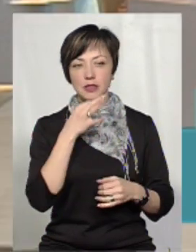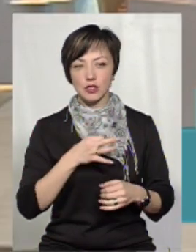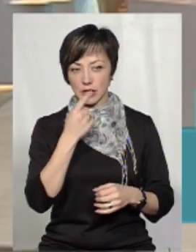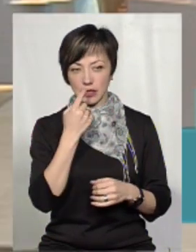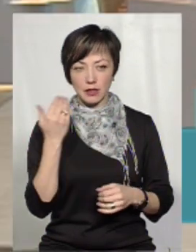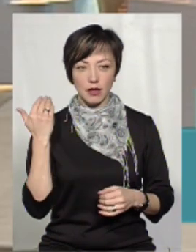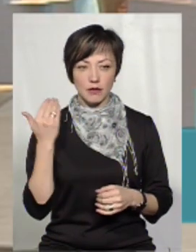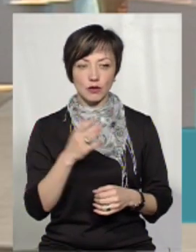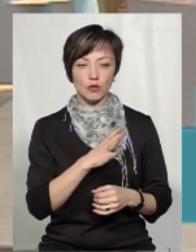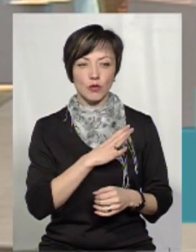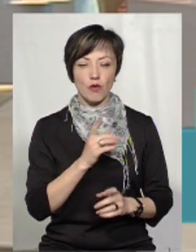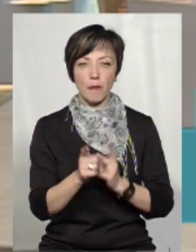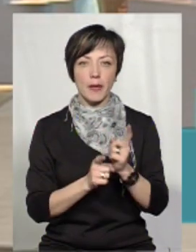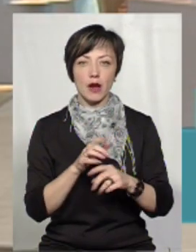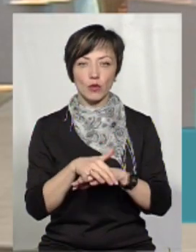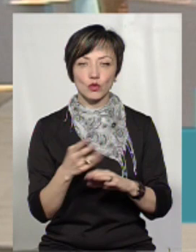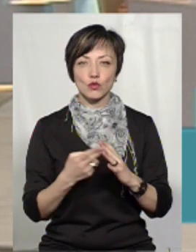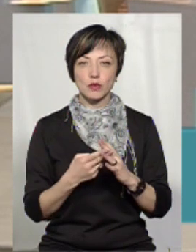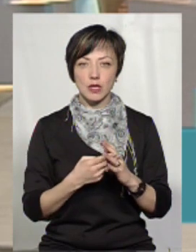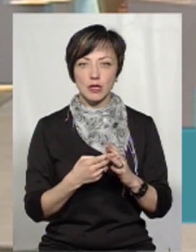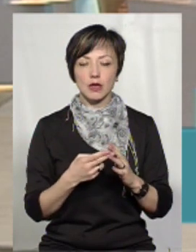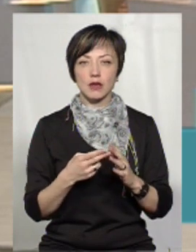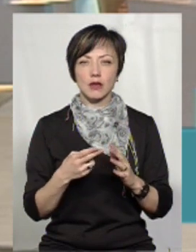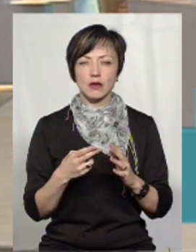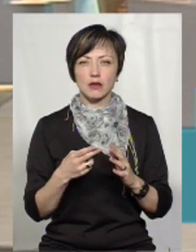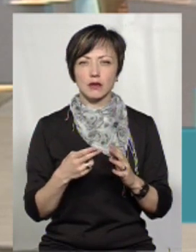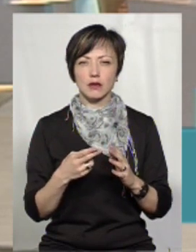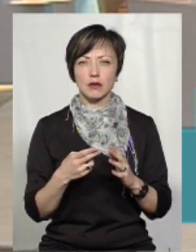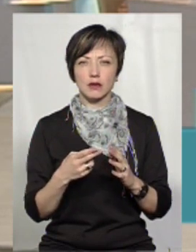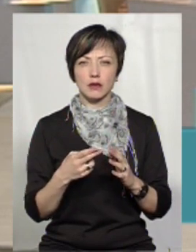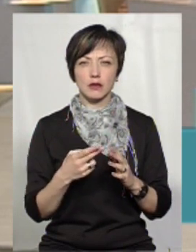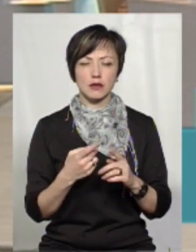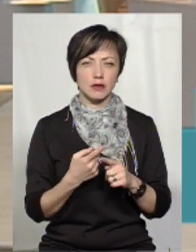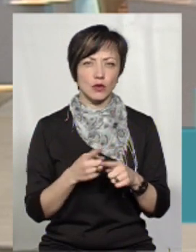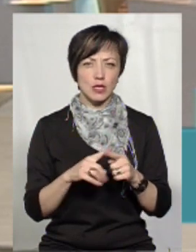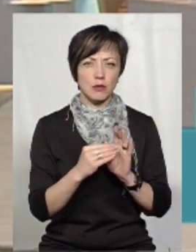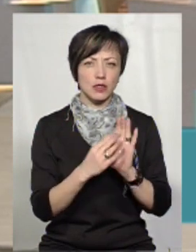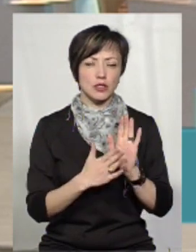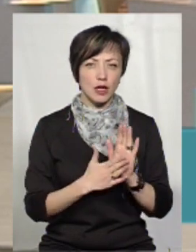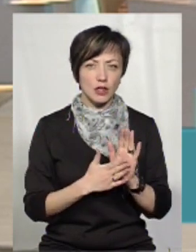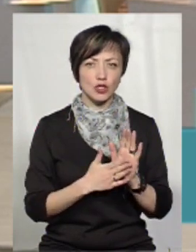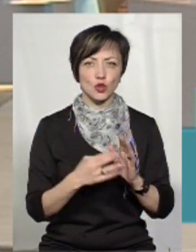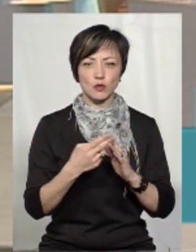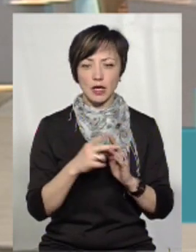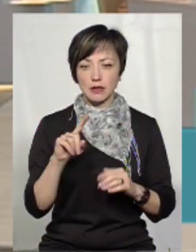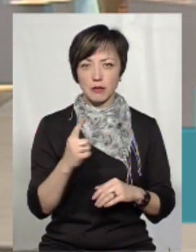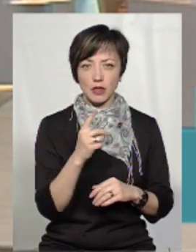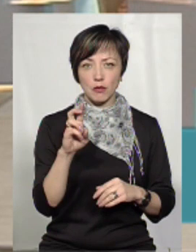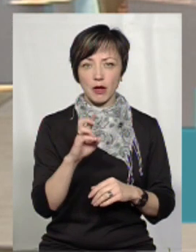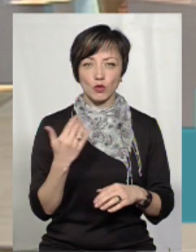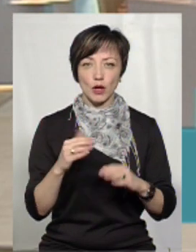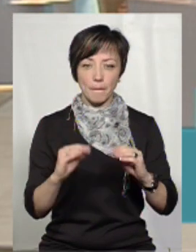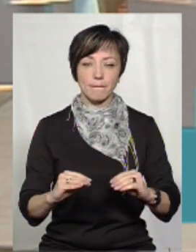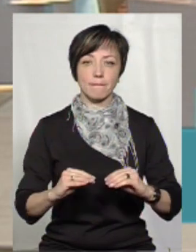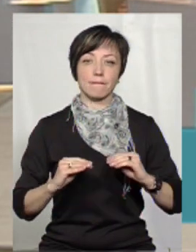недавно був перерахунок субсидії, назначили всім субсидії. От назначили субсидії, а зараз з 1 березня вже